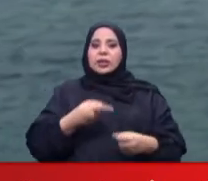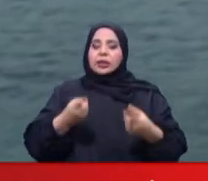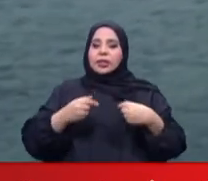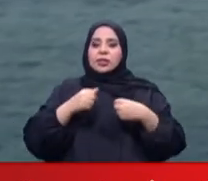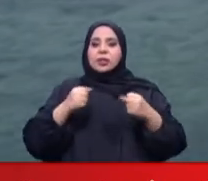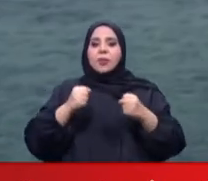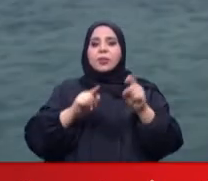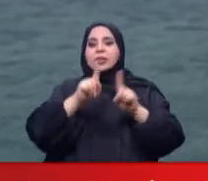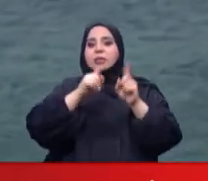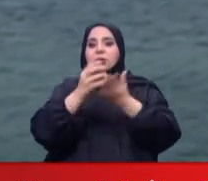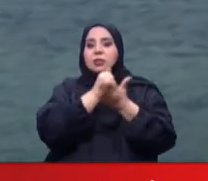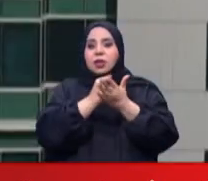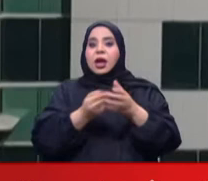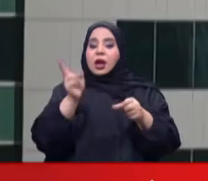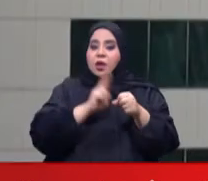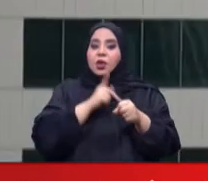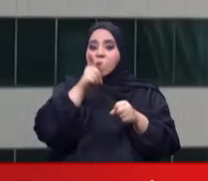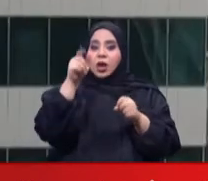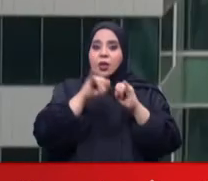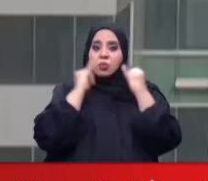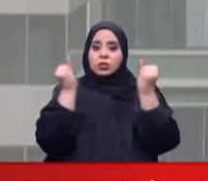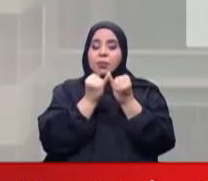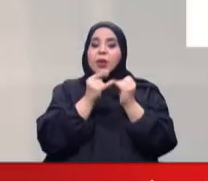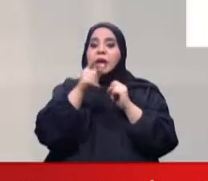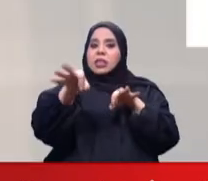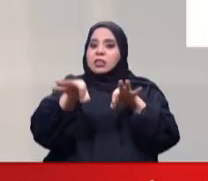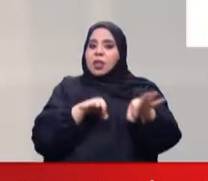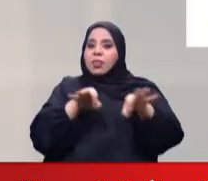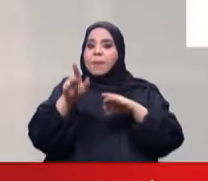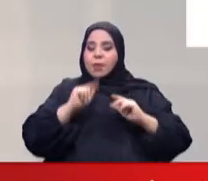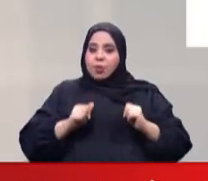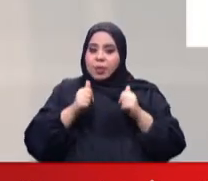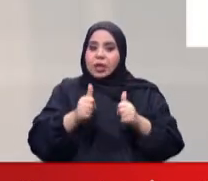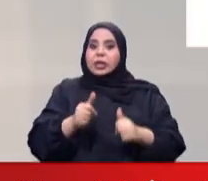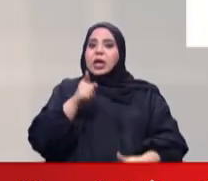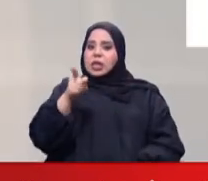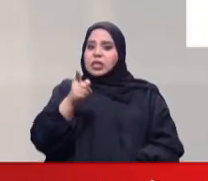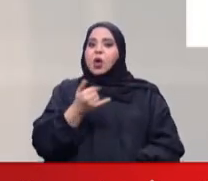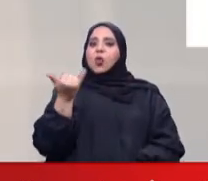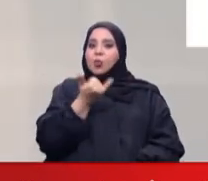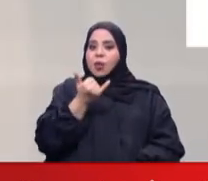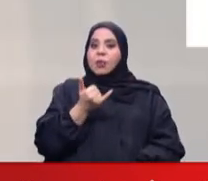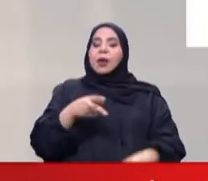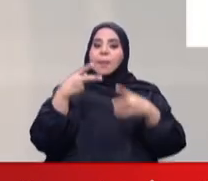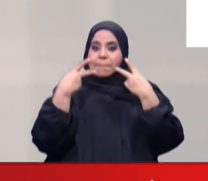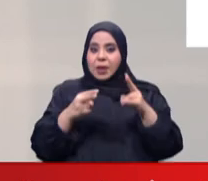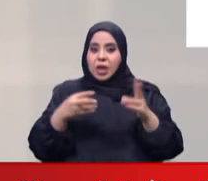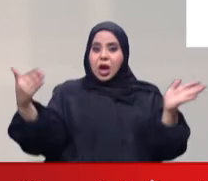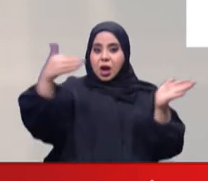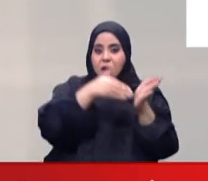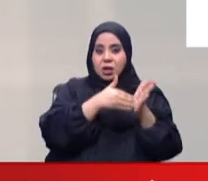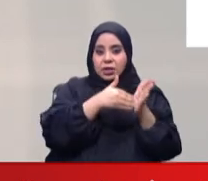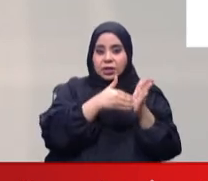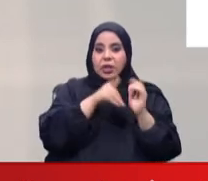الاقتصادي المنشود يشار إلى أن المنتدى يقام بتنظيم من مبادرة لأنك مهم التي انطلقت